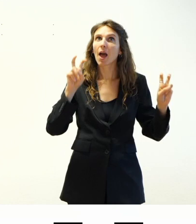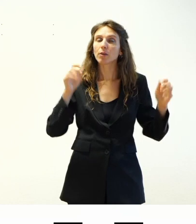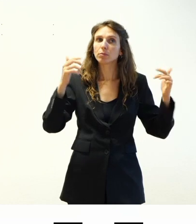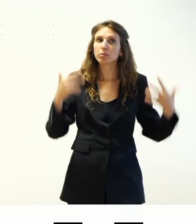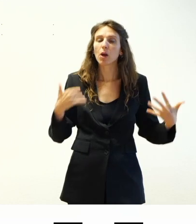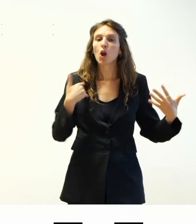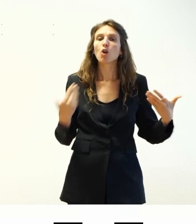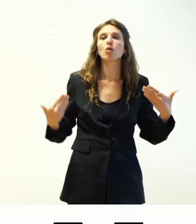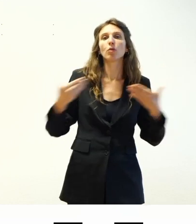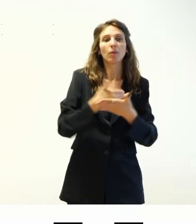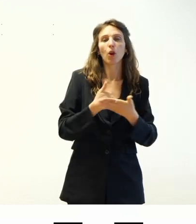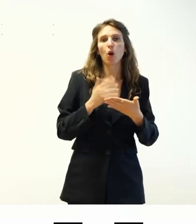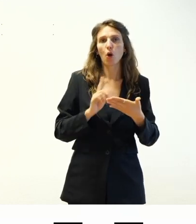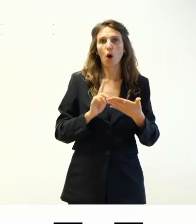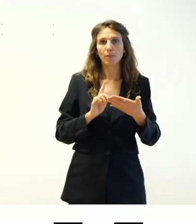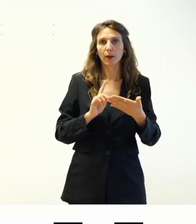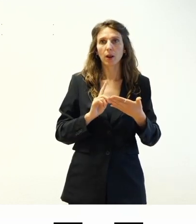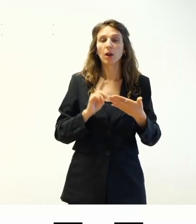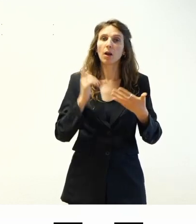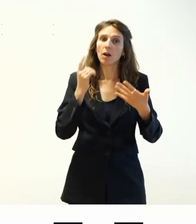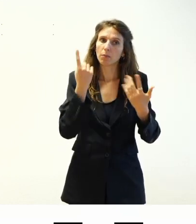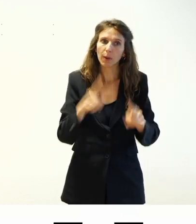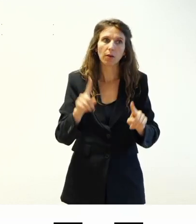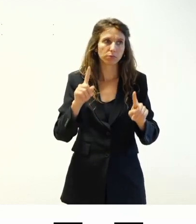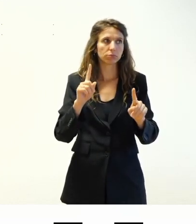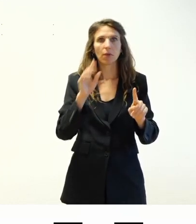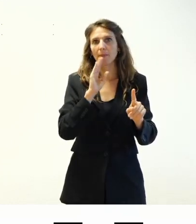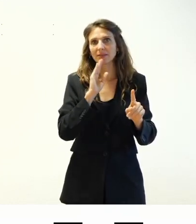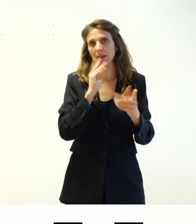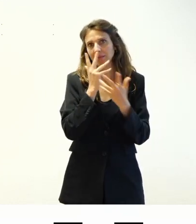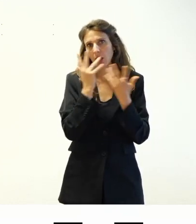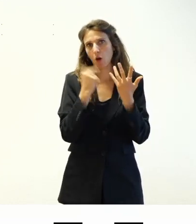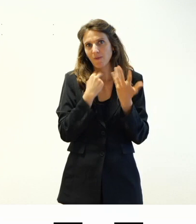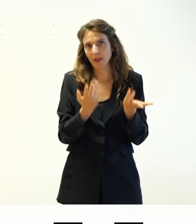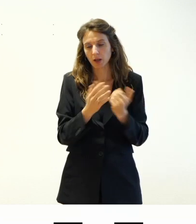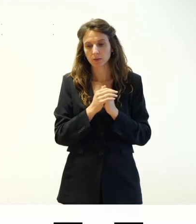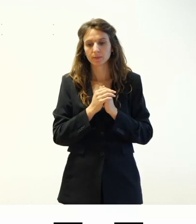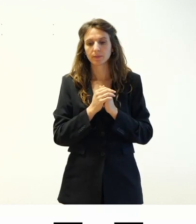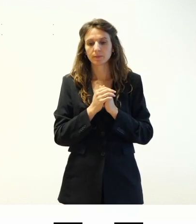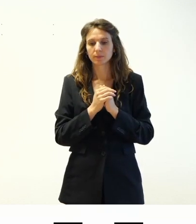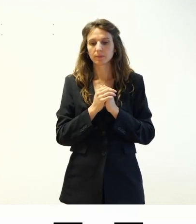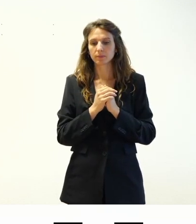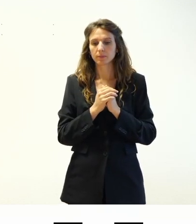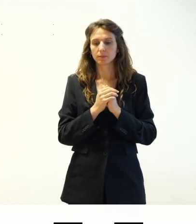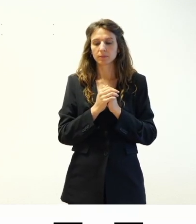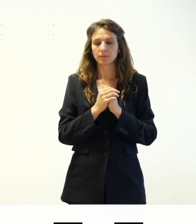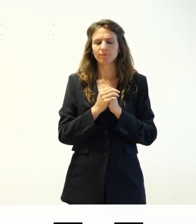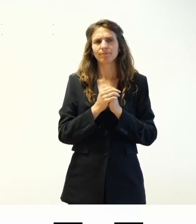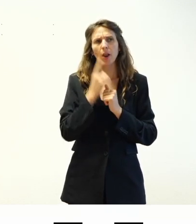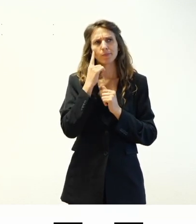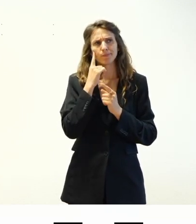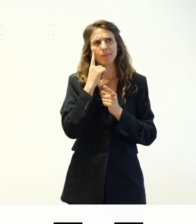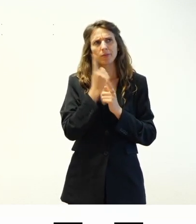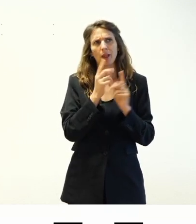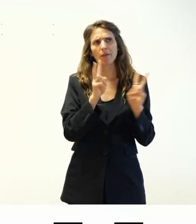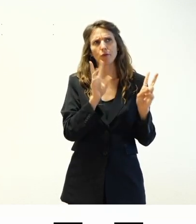testo visibile questa anche questa è una cosa abbastanza ovvia la domanda è quindi ma se devo scegliere un tema